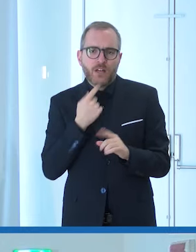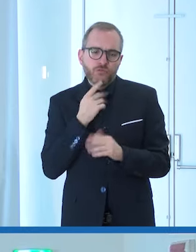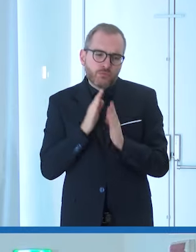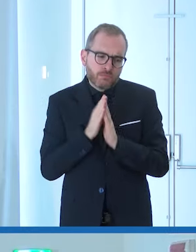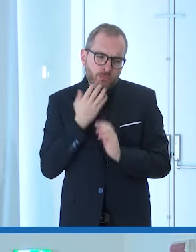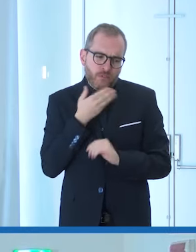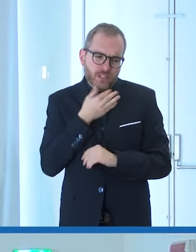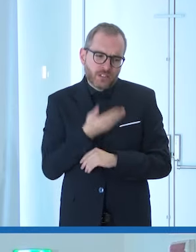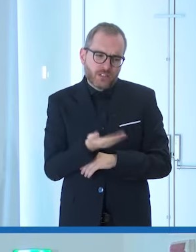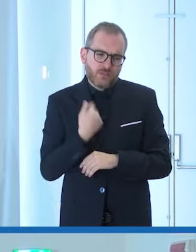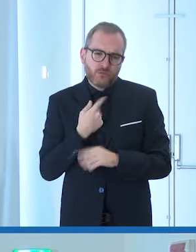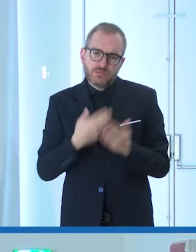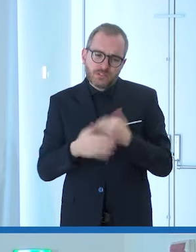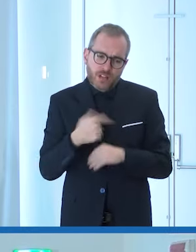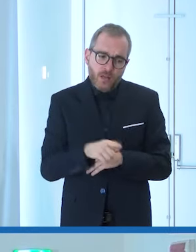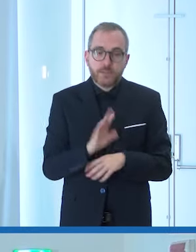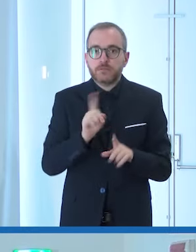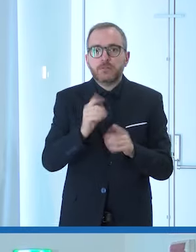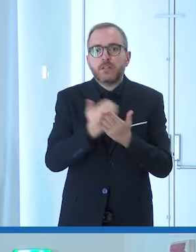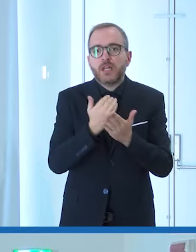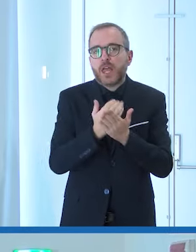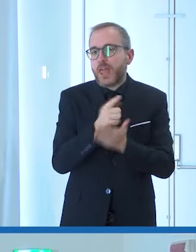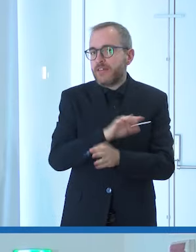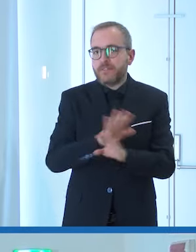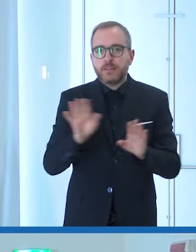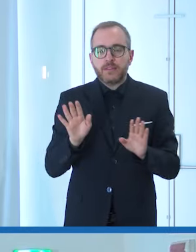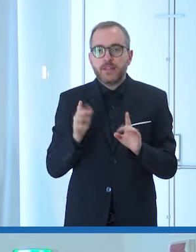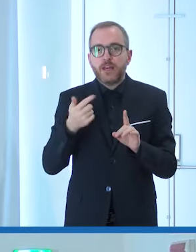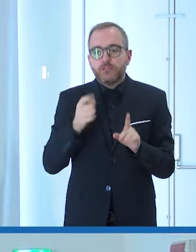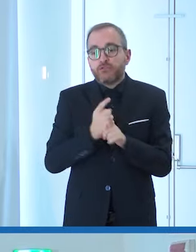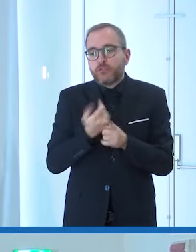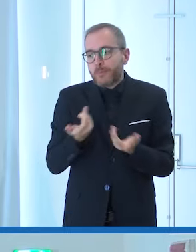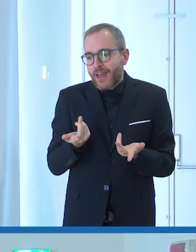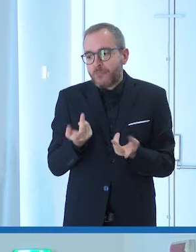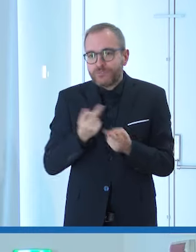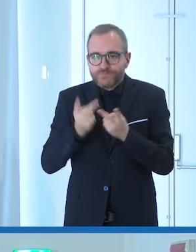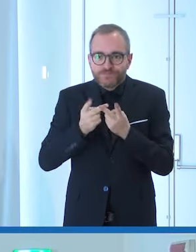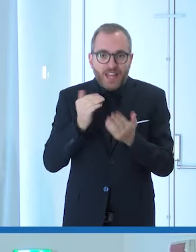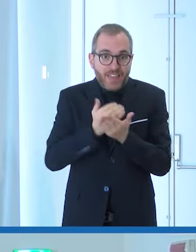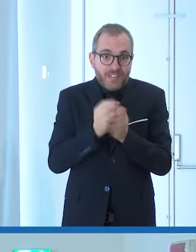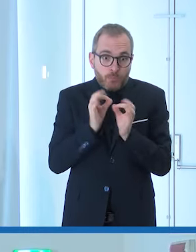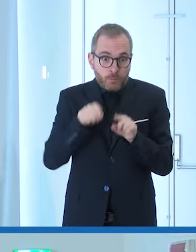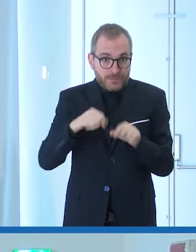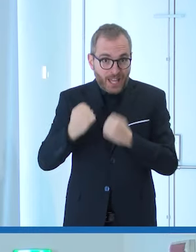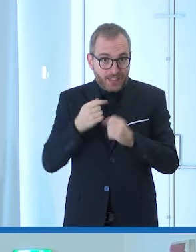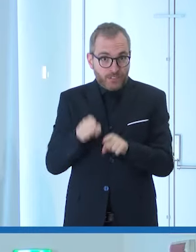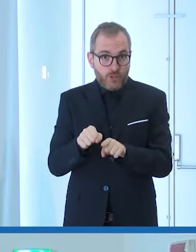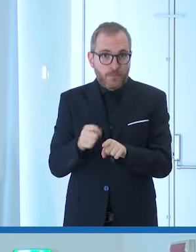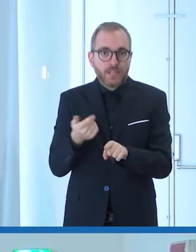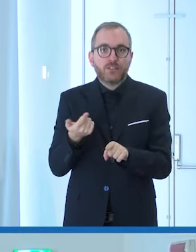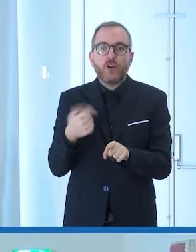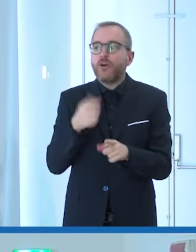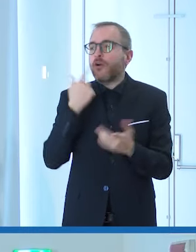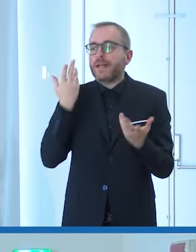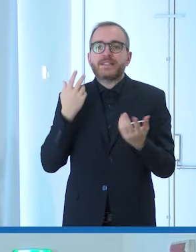evitare questi due buchi che nei quali spesso invece non riusciamo poi come una buca